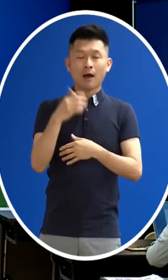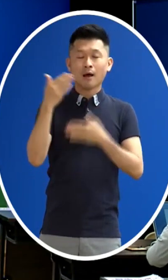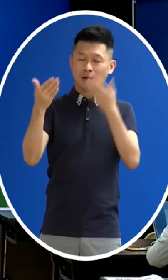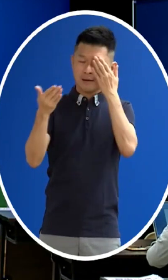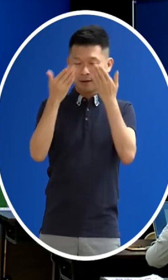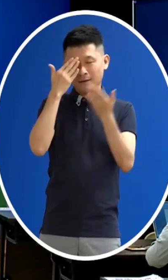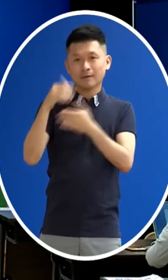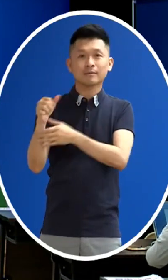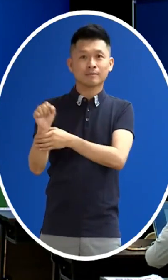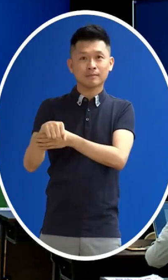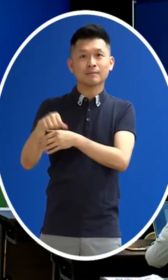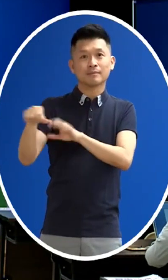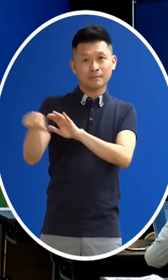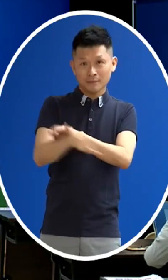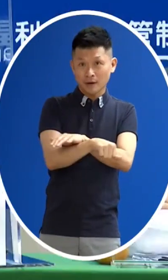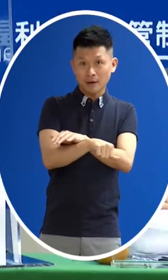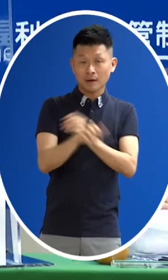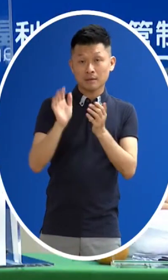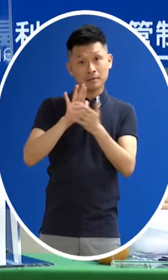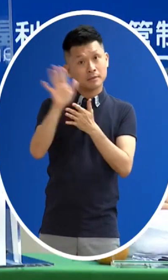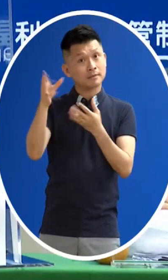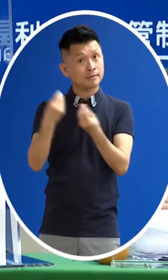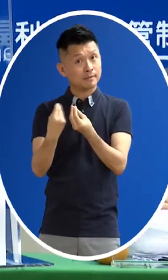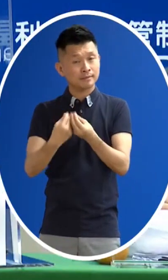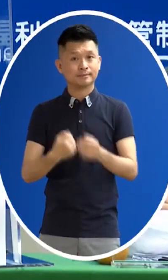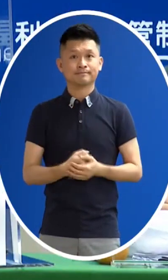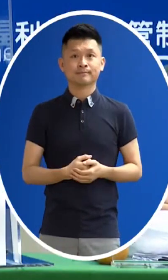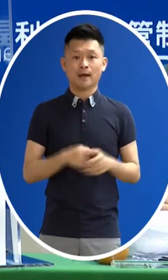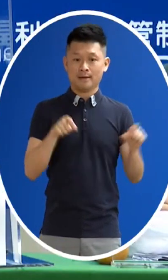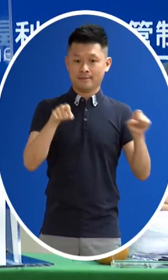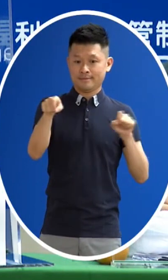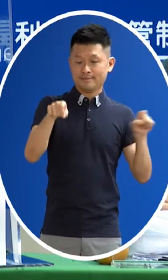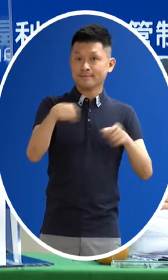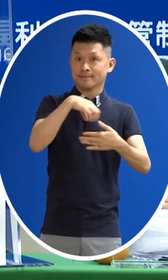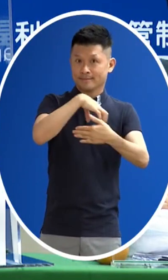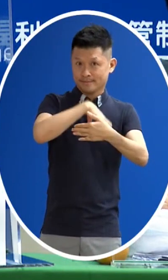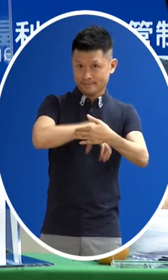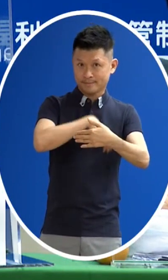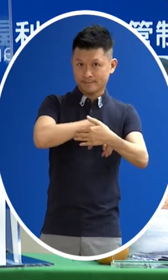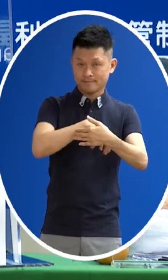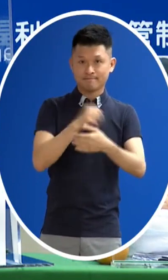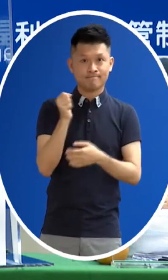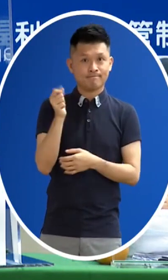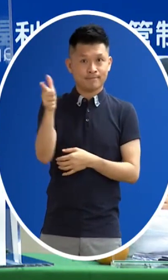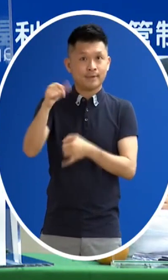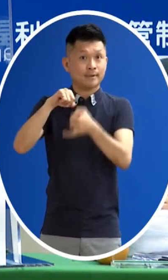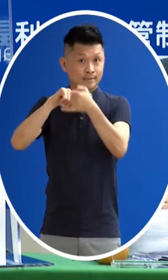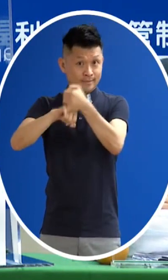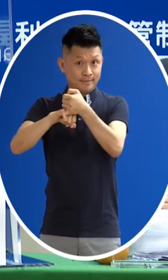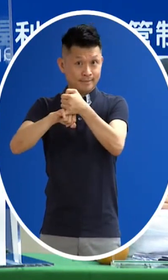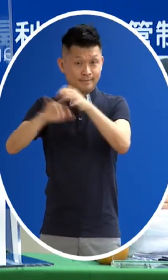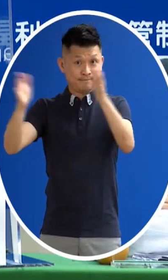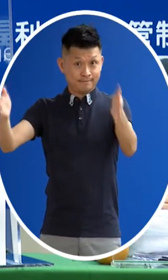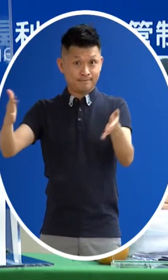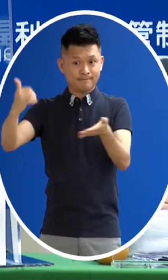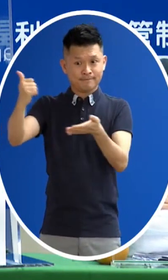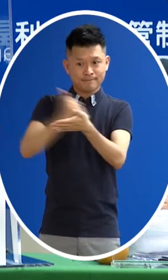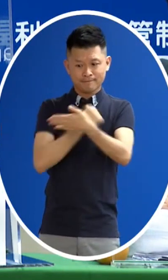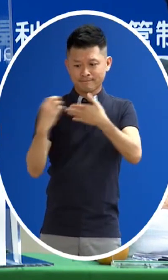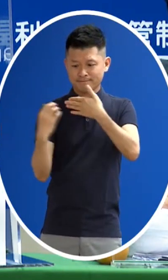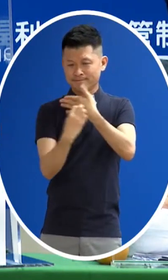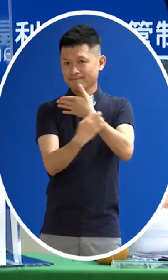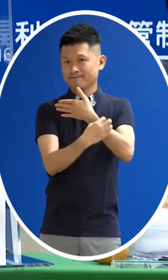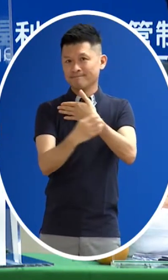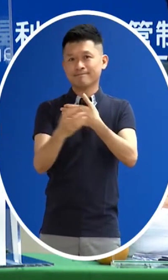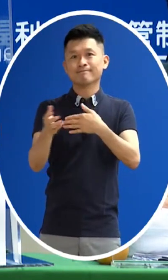未來的處置方法是什麼計畫內的 計畫內購買的是不會有這樣的字